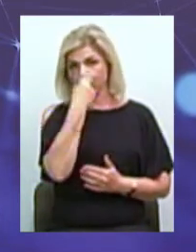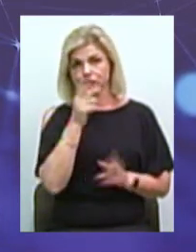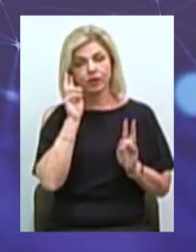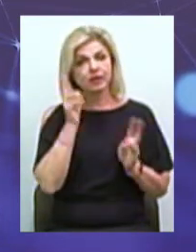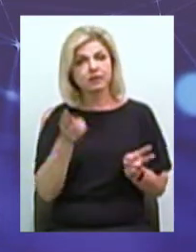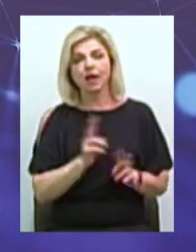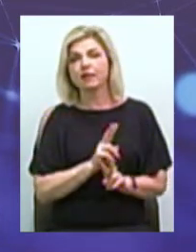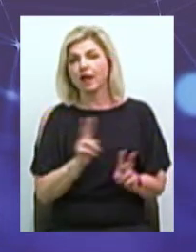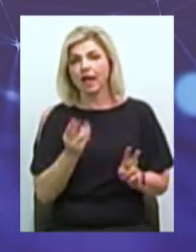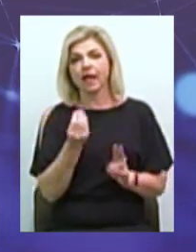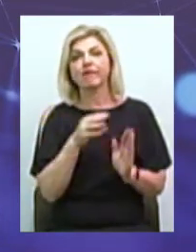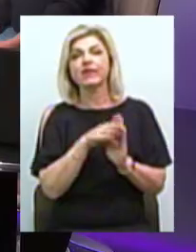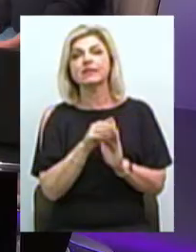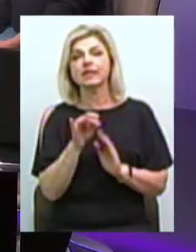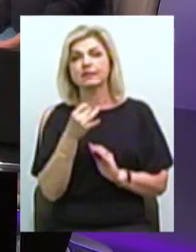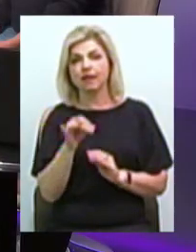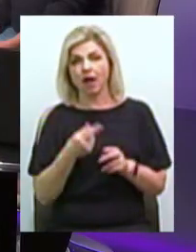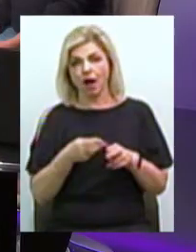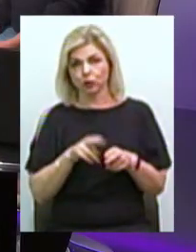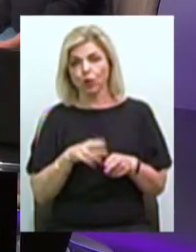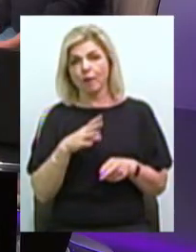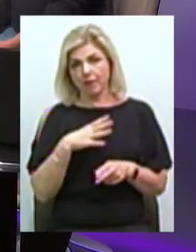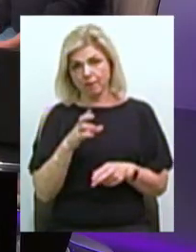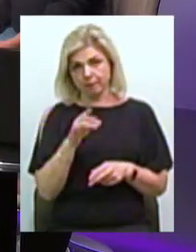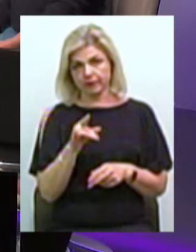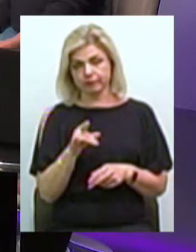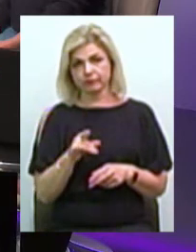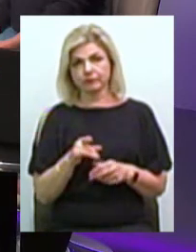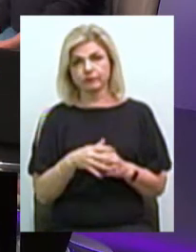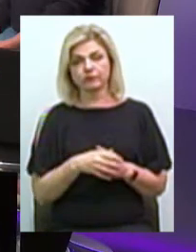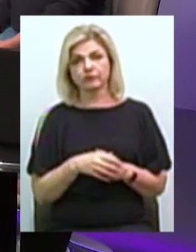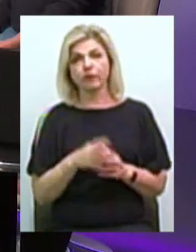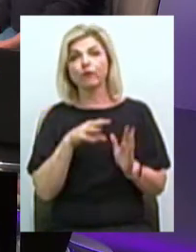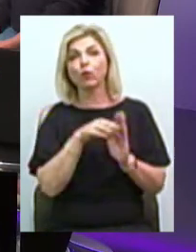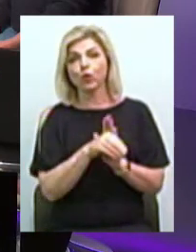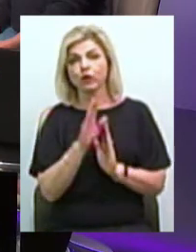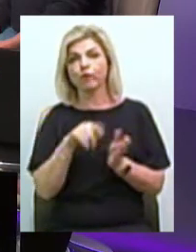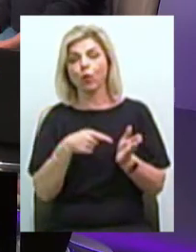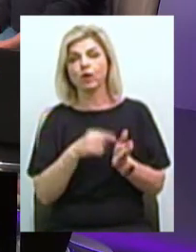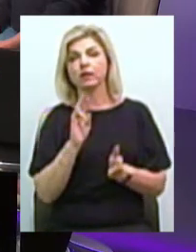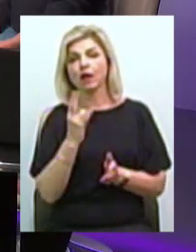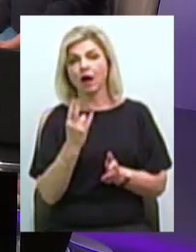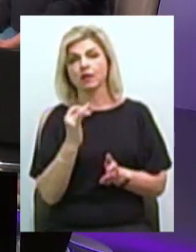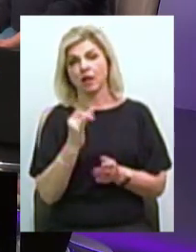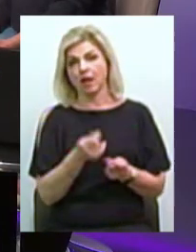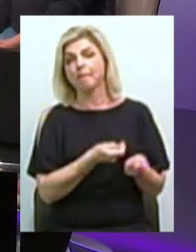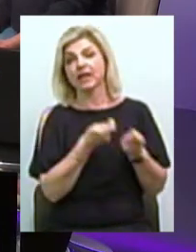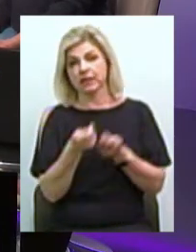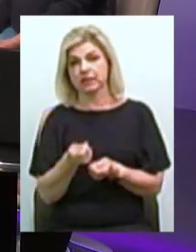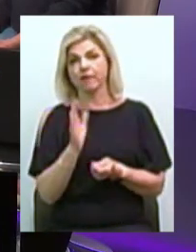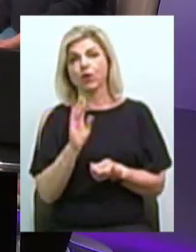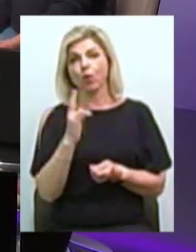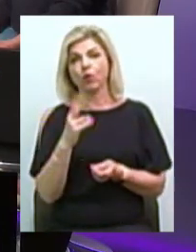никаких інвестицій, які були б вложені в город Николаїв чи перенесені в город Николаїв для